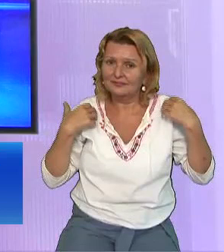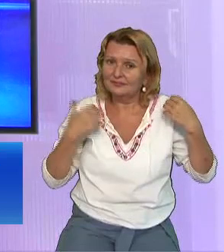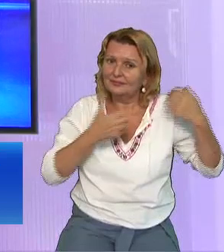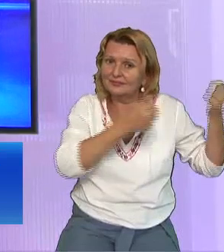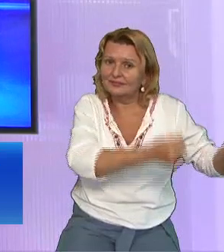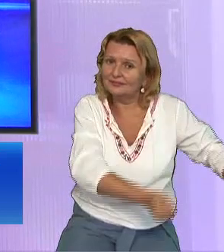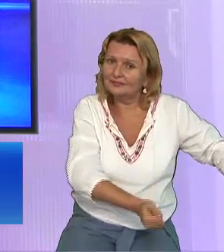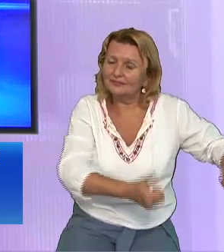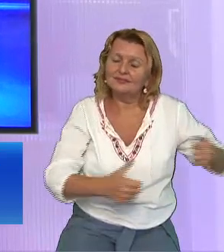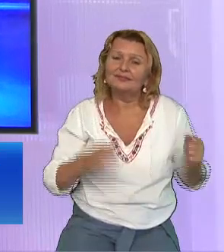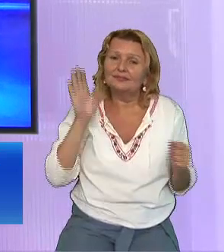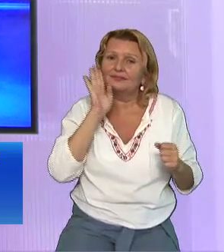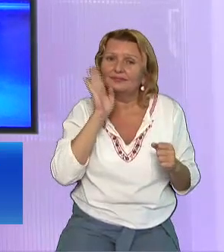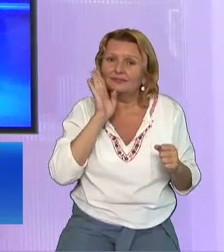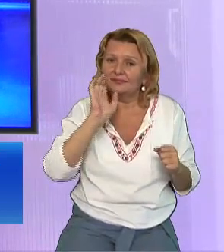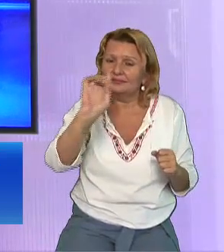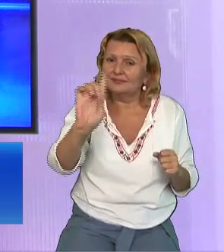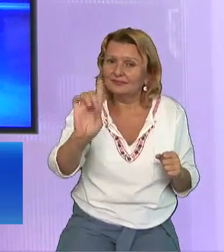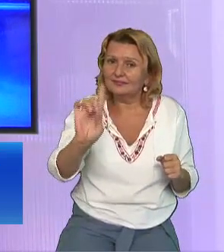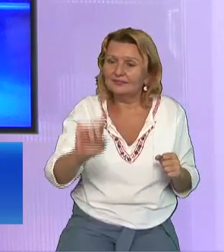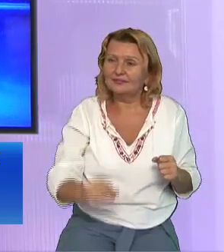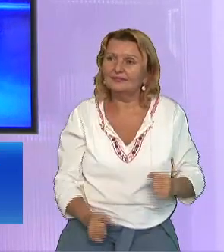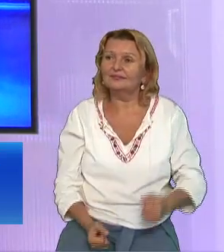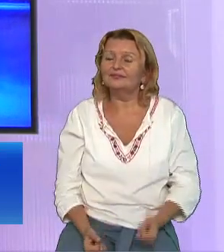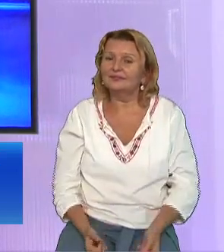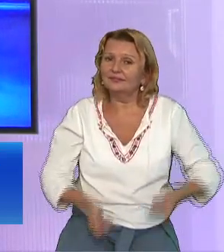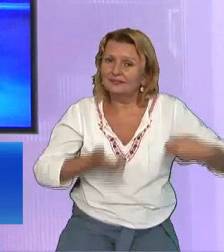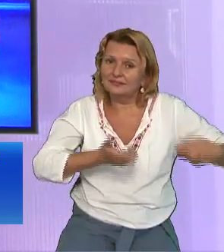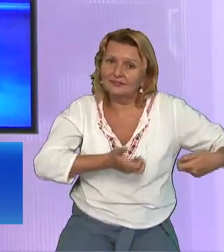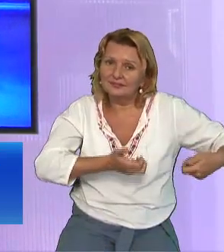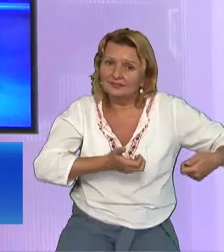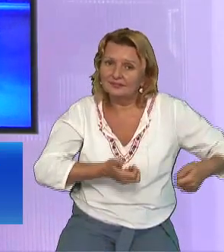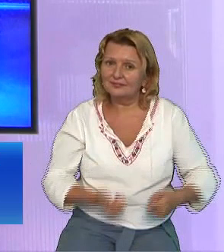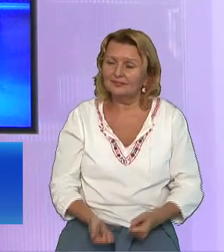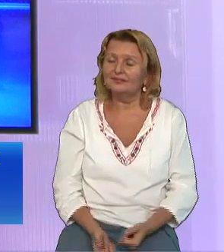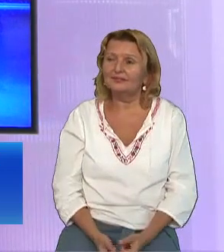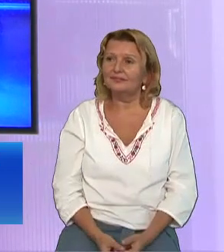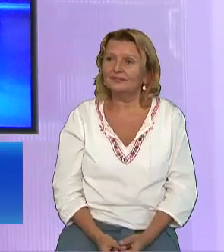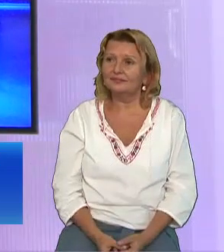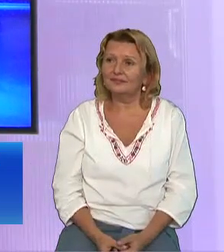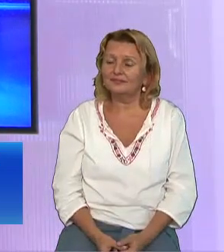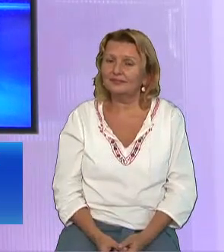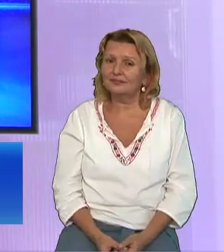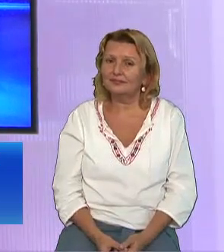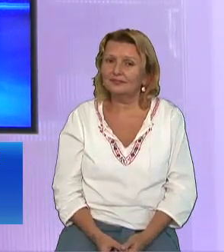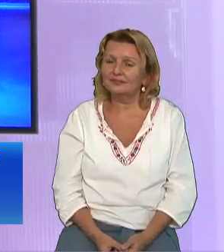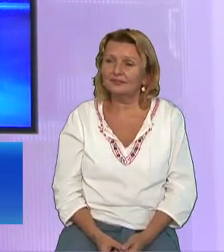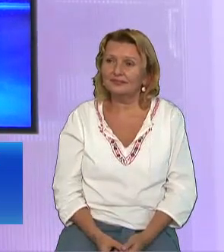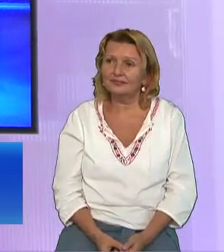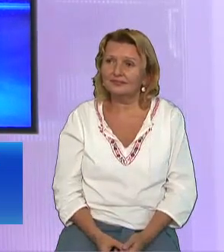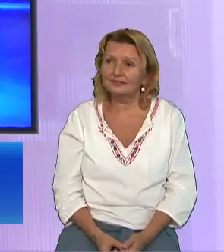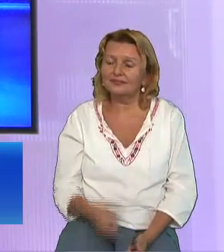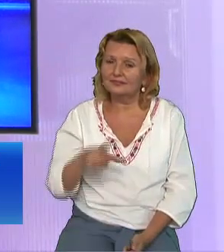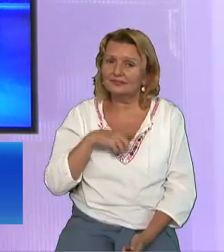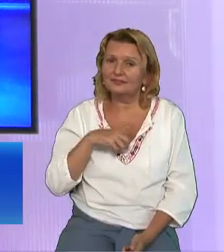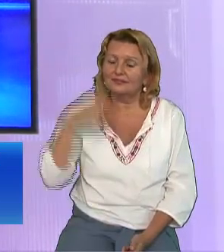născuse Acest moment este imortalizat și de Michelangelo Bonarotti Este o scultură superbă undeva în Roma La Catedrala Sfântul Petru